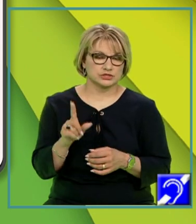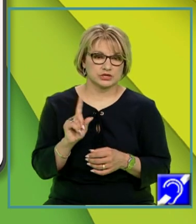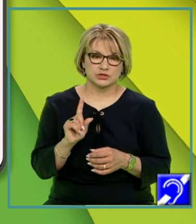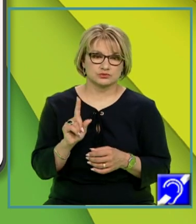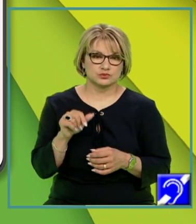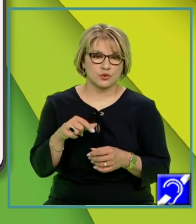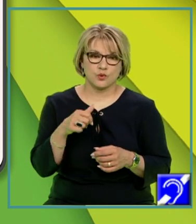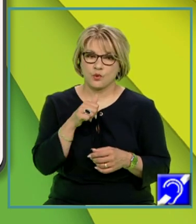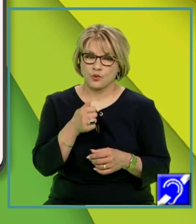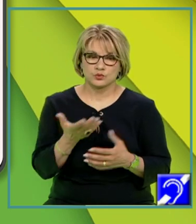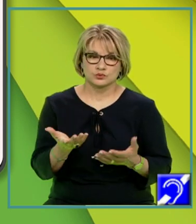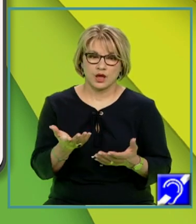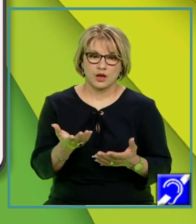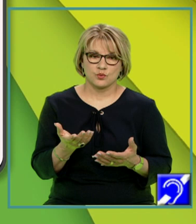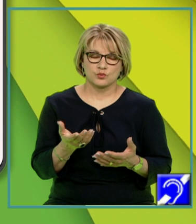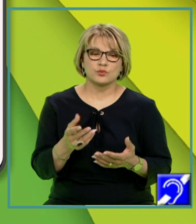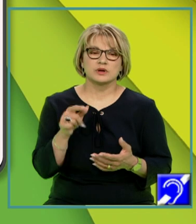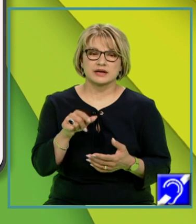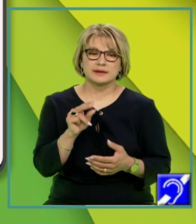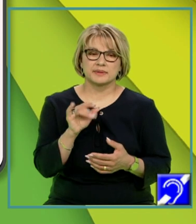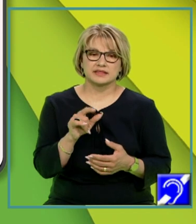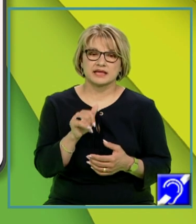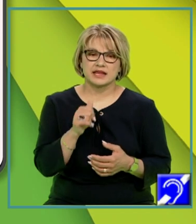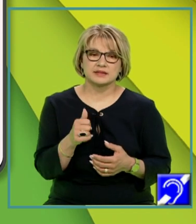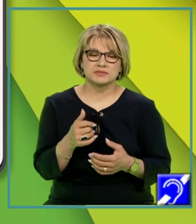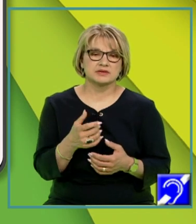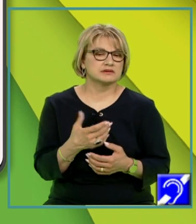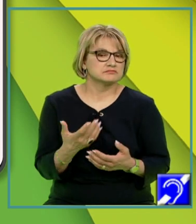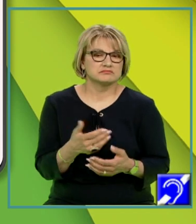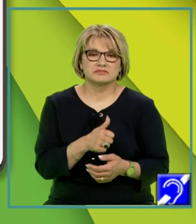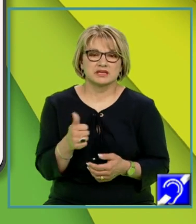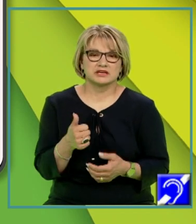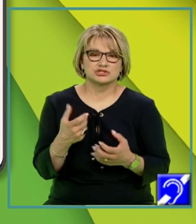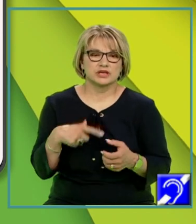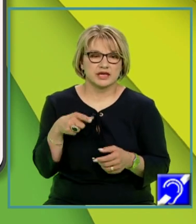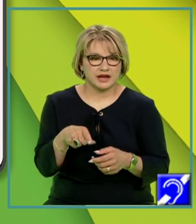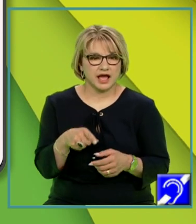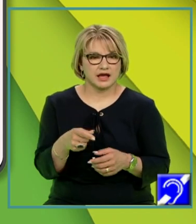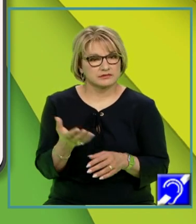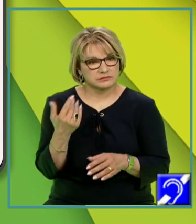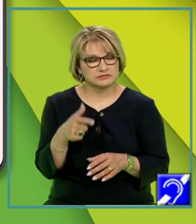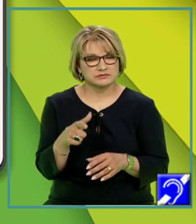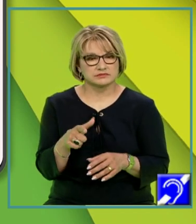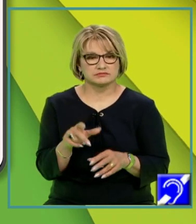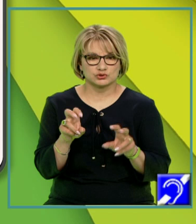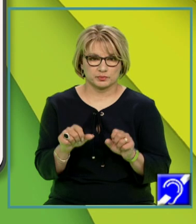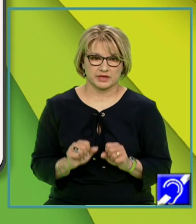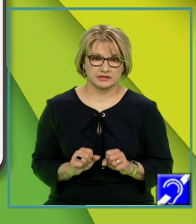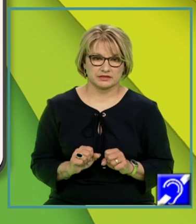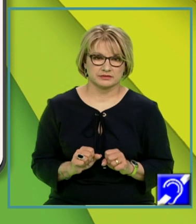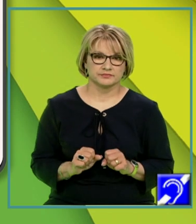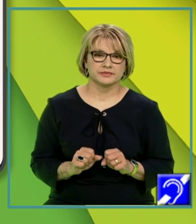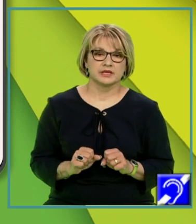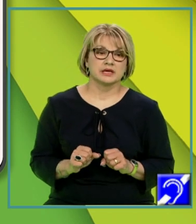predicatul lor nimic altceva decât ceea ce era de acum gândit în conceptul subiectului. Chiar dacă nu atât de limpede și pe deplin